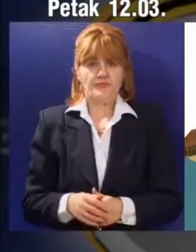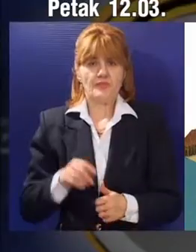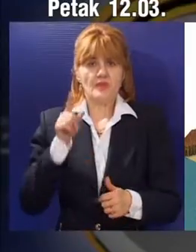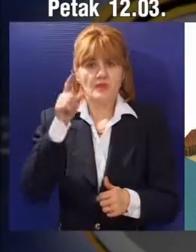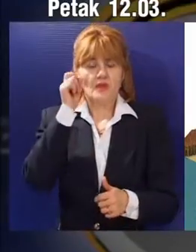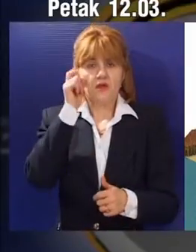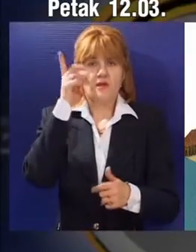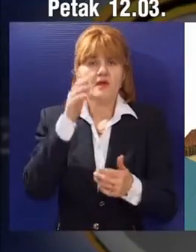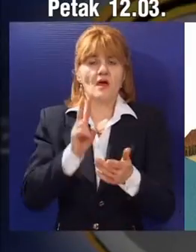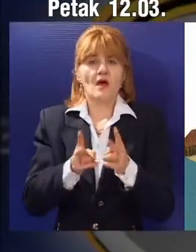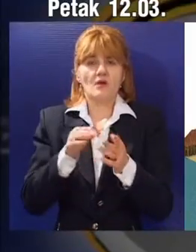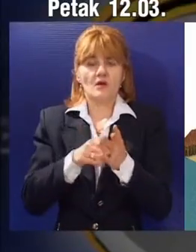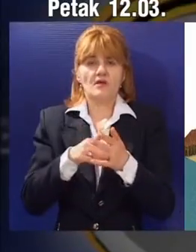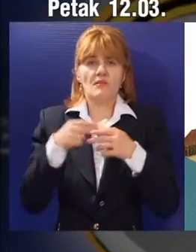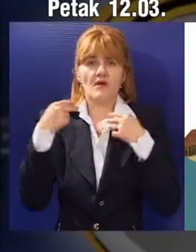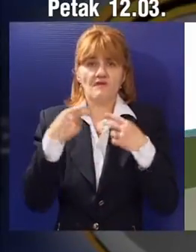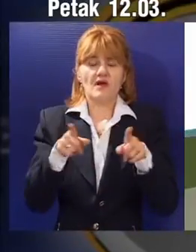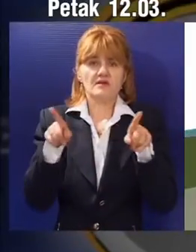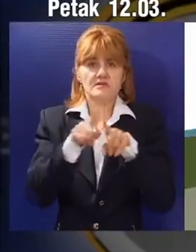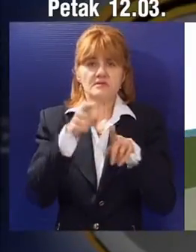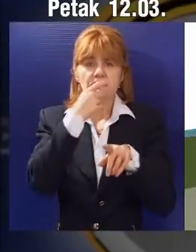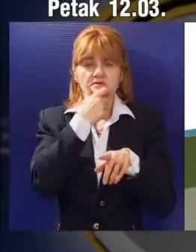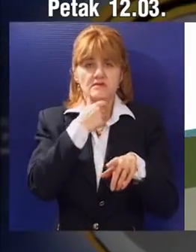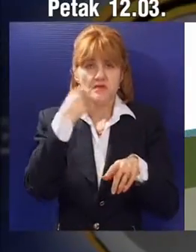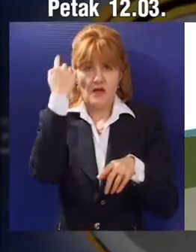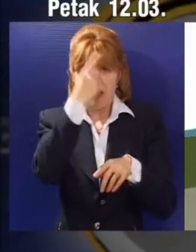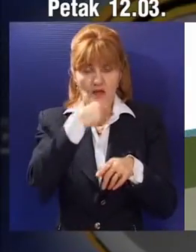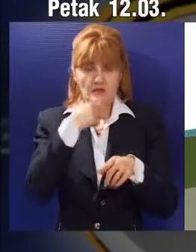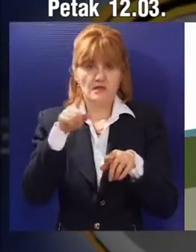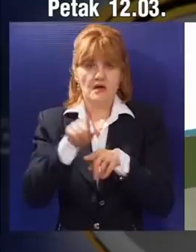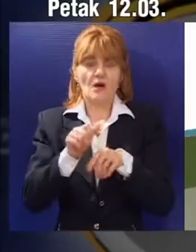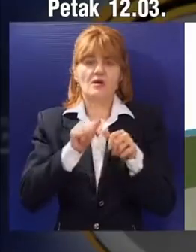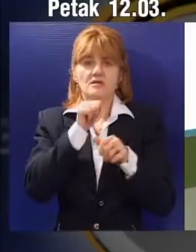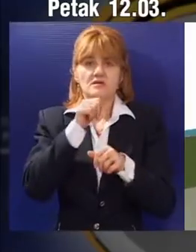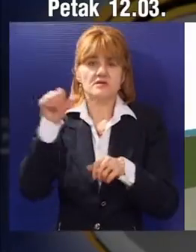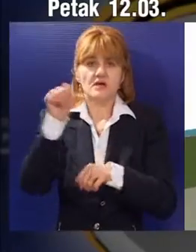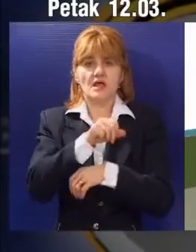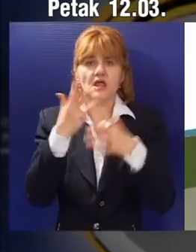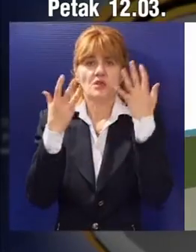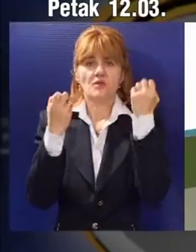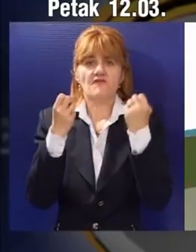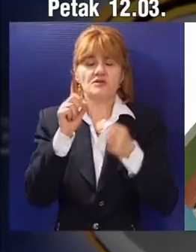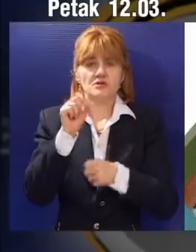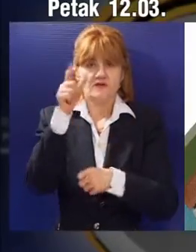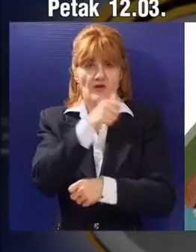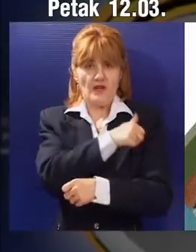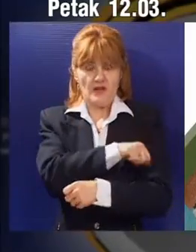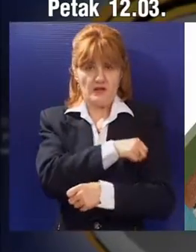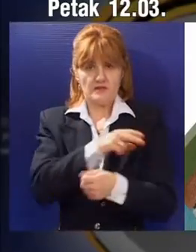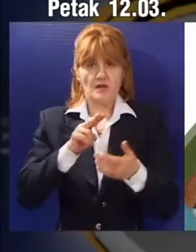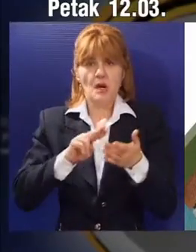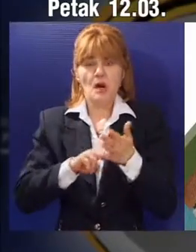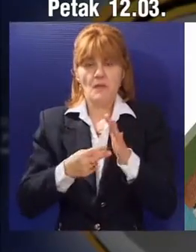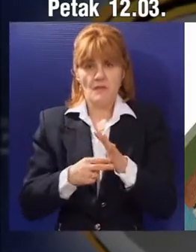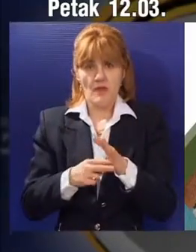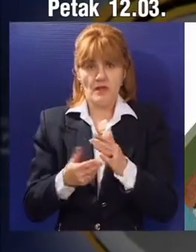Ideja je da se objekat vrati u prvobitno stanje i izgleda kao kada je sagrađen 1912. godine. Pored toga, planira se